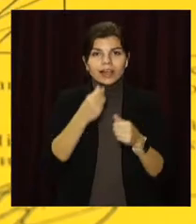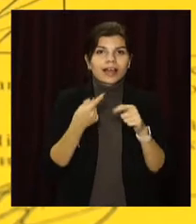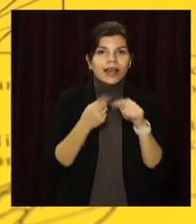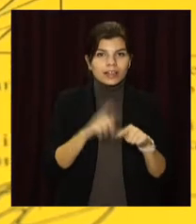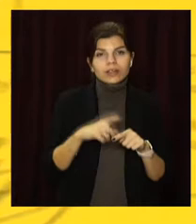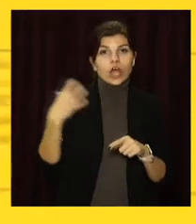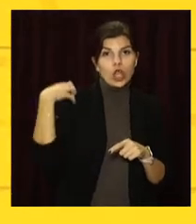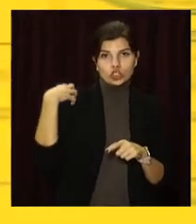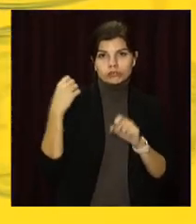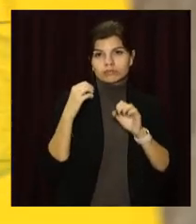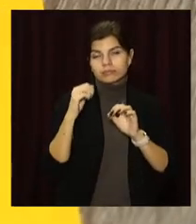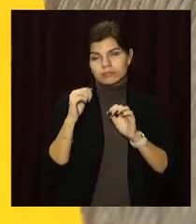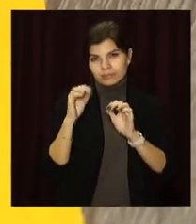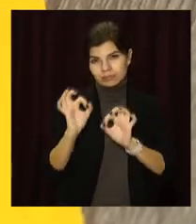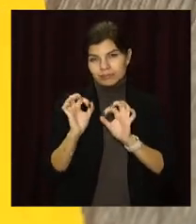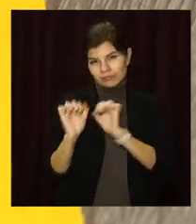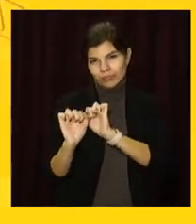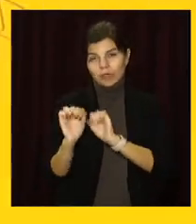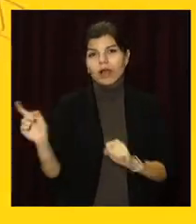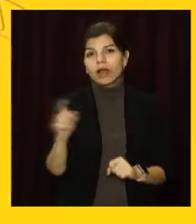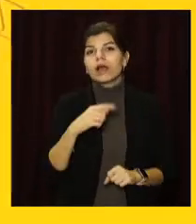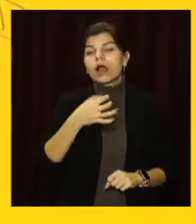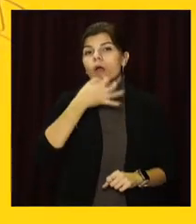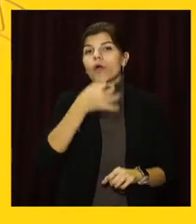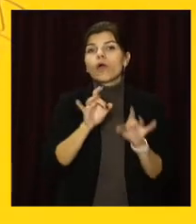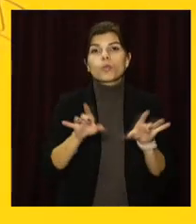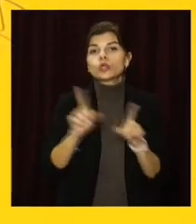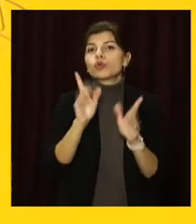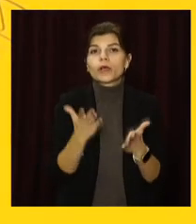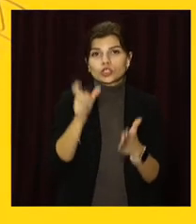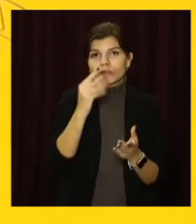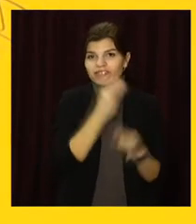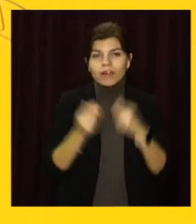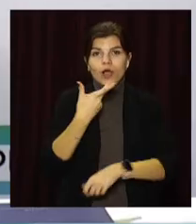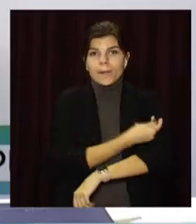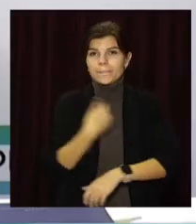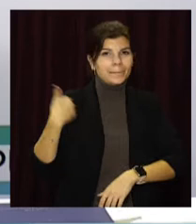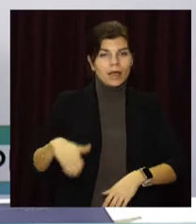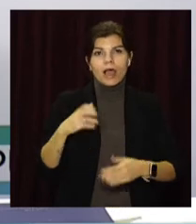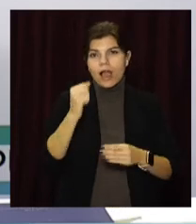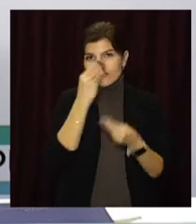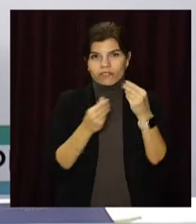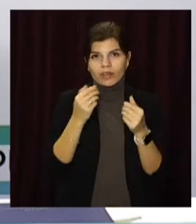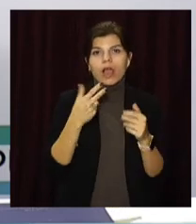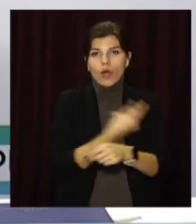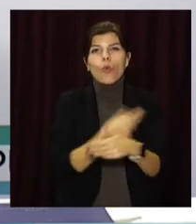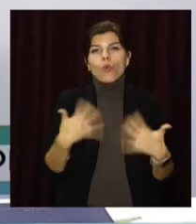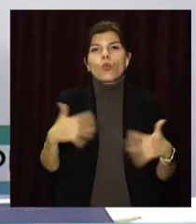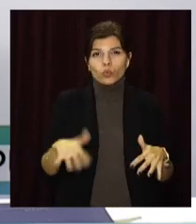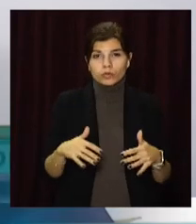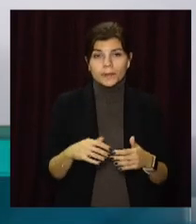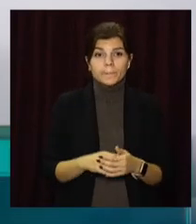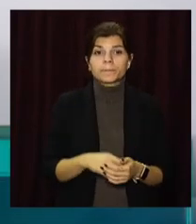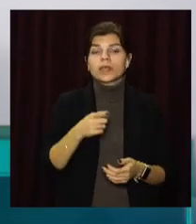заступник начальника відділу дільничих офіцерів поліції ГУНП в області Іван Семенюк. Відповідальність передбачена не